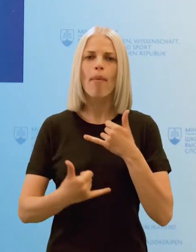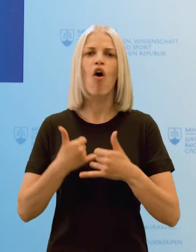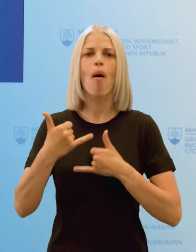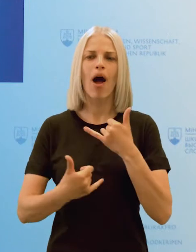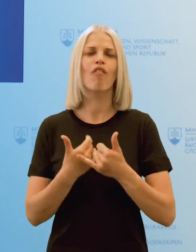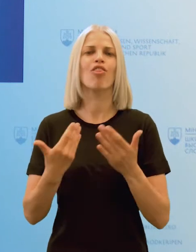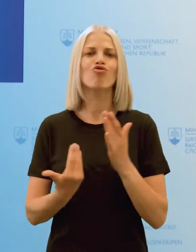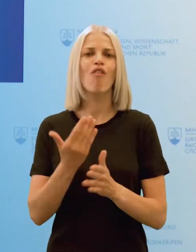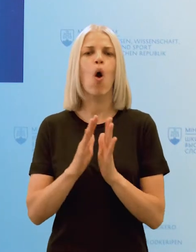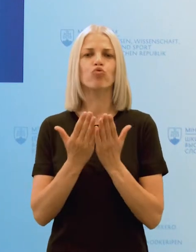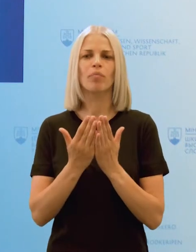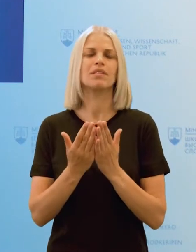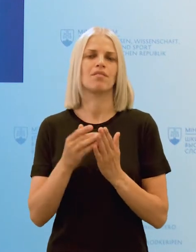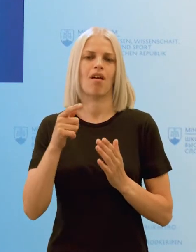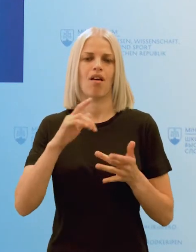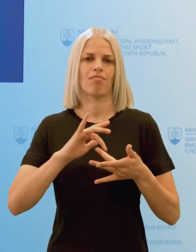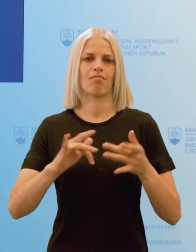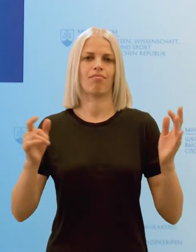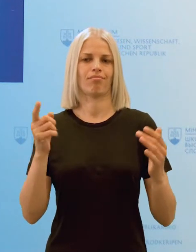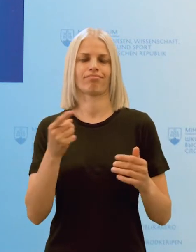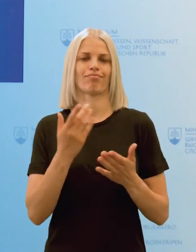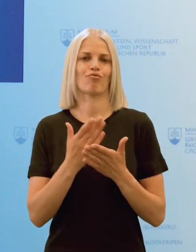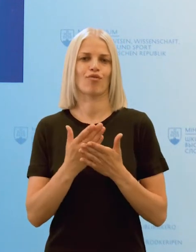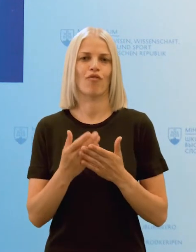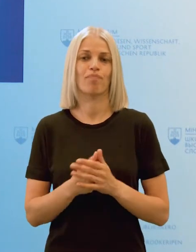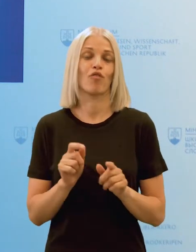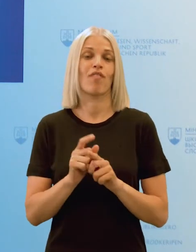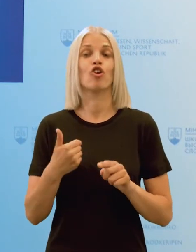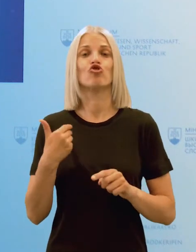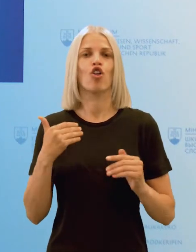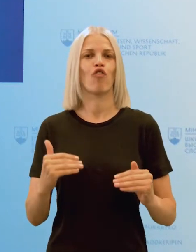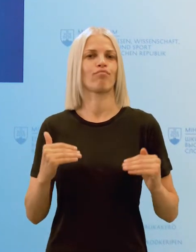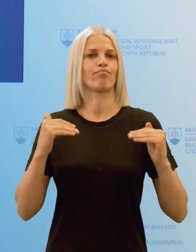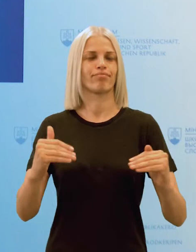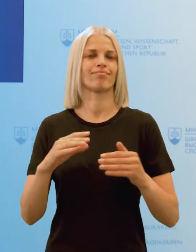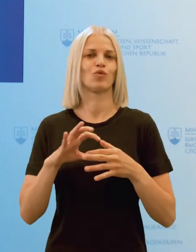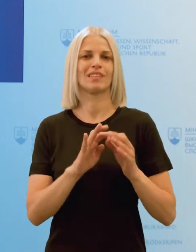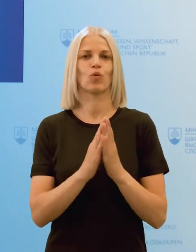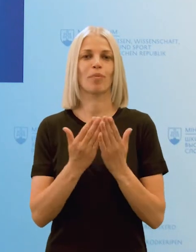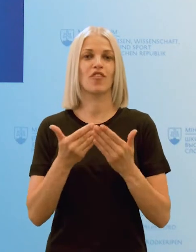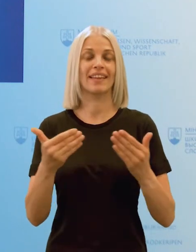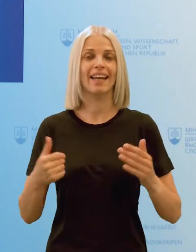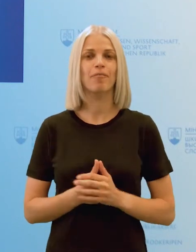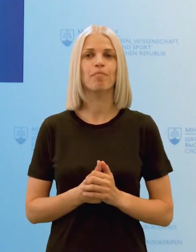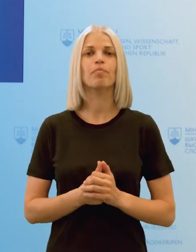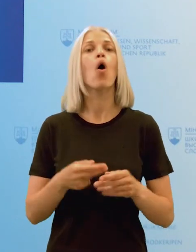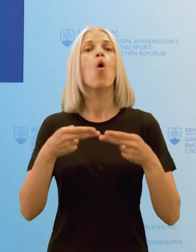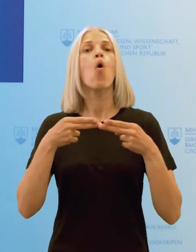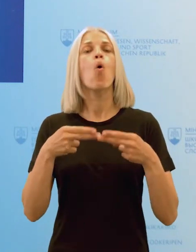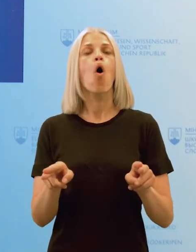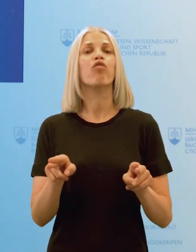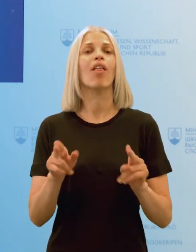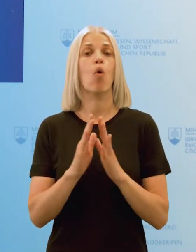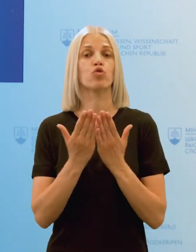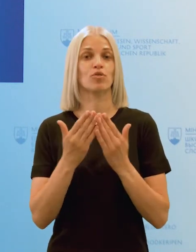jednotlivých učebníc, ale aby sme posúvali tam, kde je to možné školstvo aj v rámci učebnícového trhu ďalej. Otvorenie učebnícového